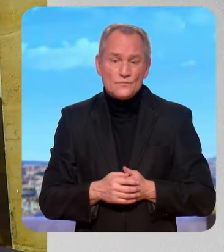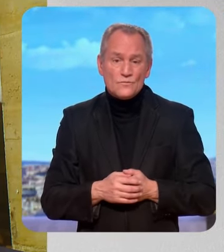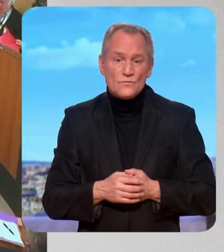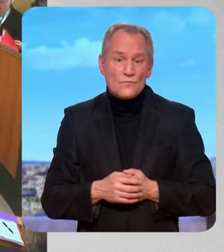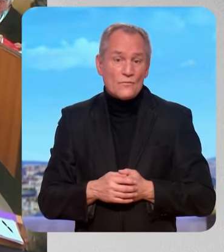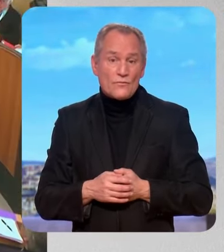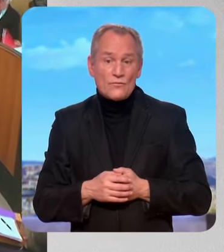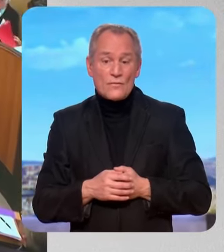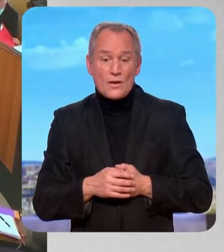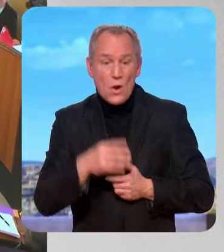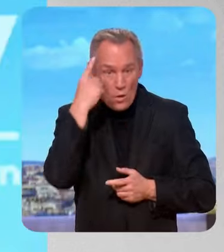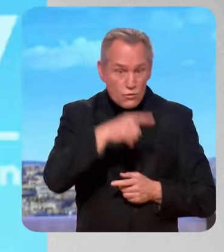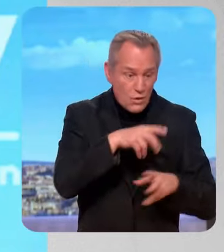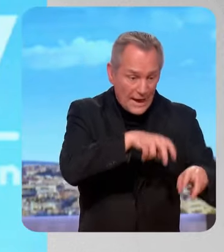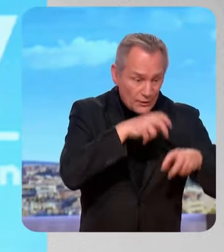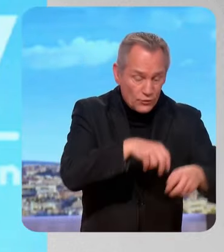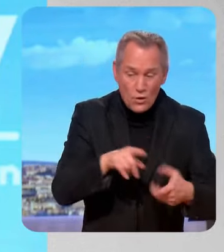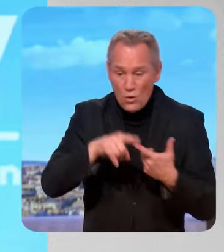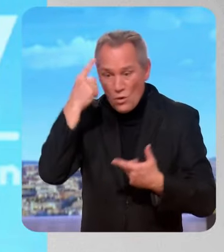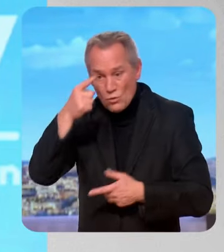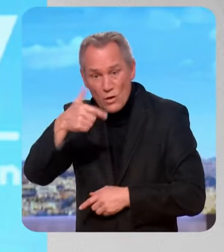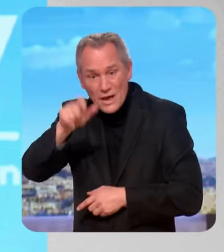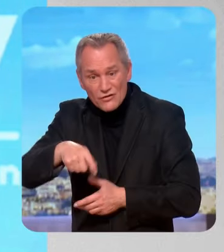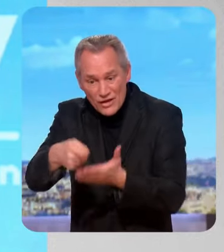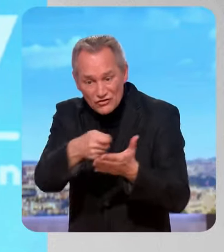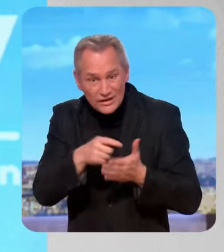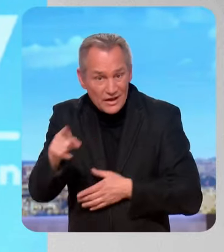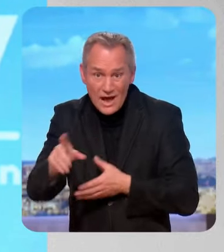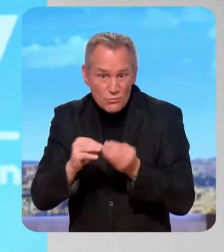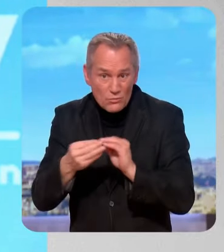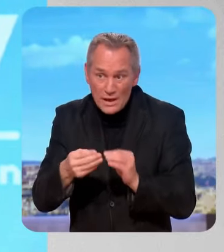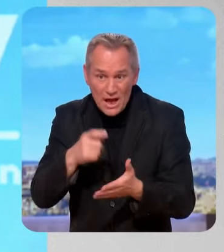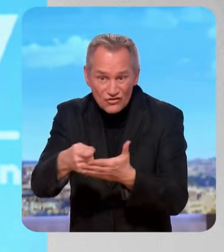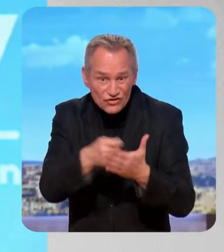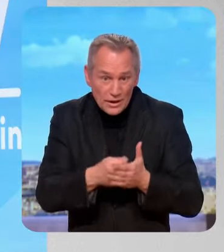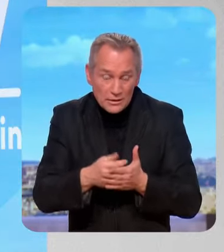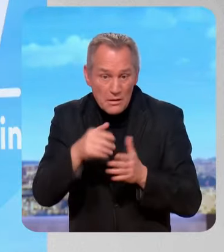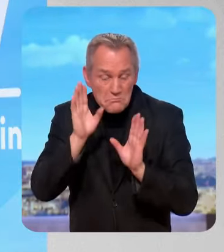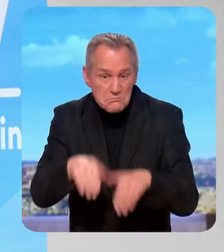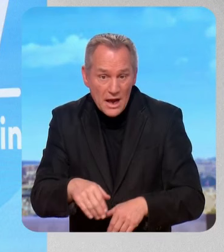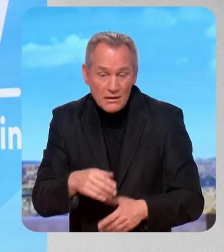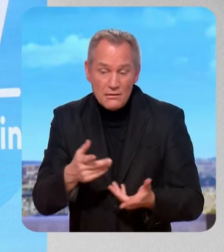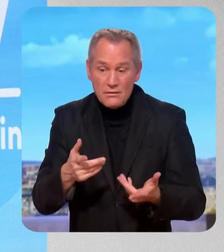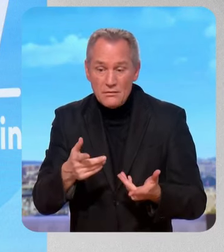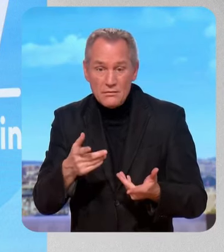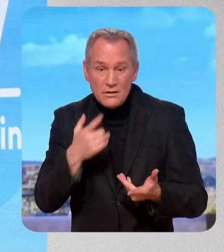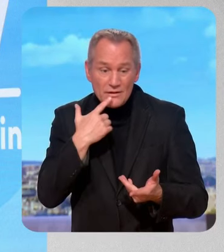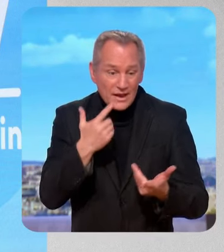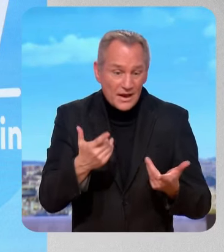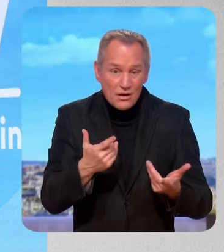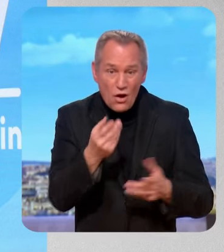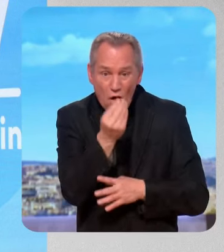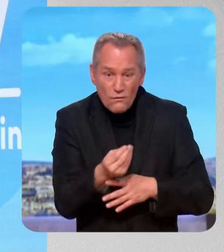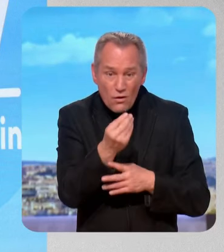pour les agriculteurs, mais aussi pour les consommateurs, beaucoup de Français ont du mal à se nourrir. Qui peut croire que c'est en jetant des gamins à la rue